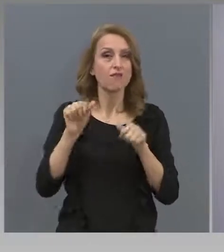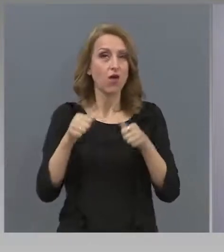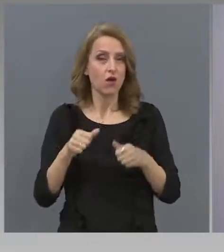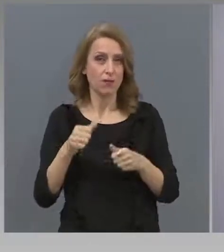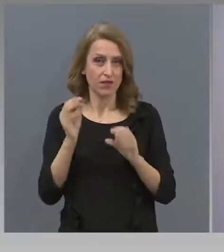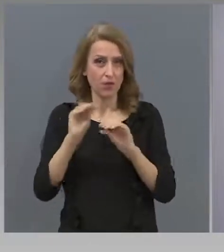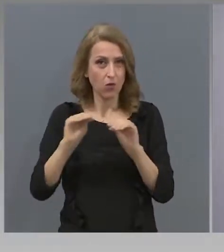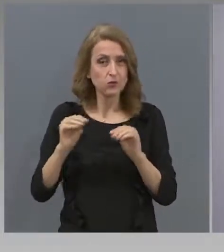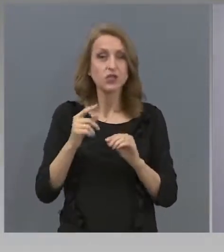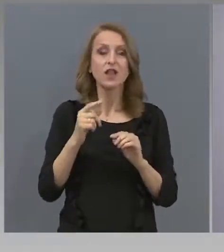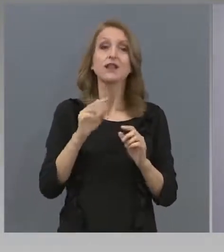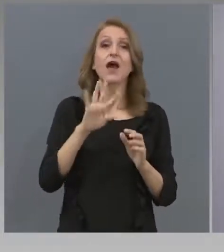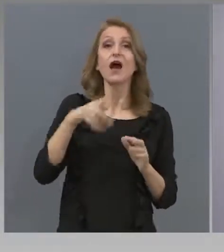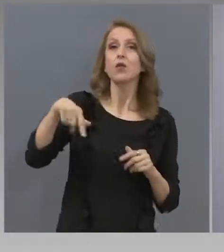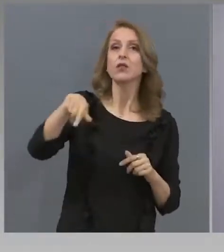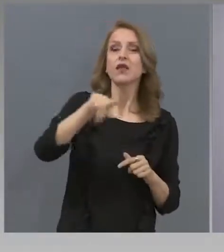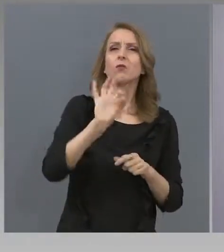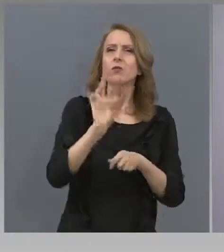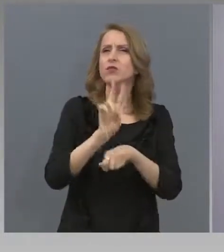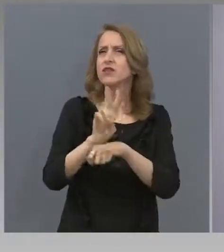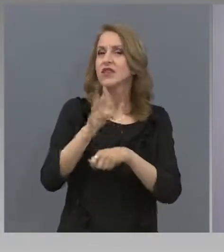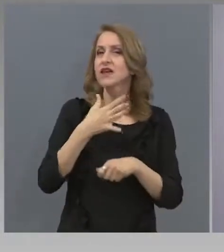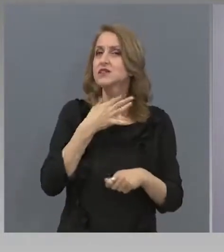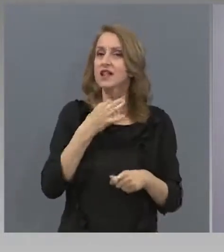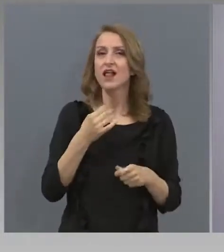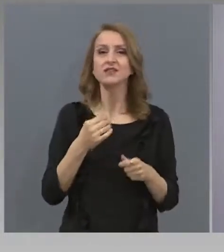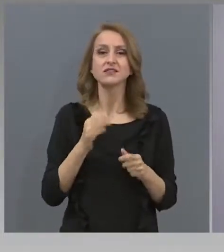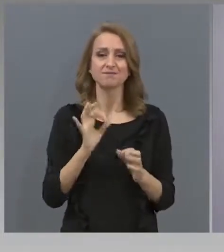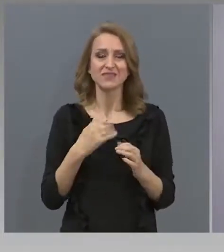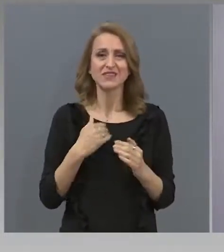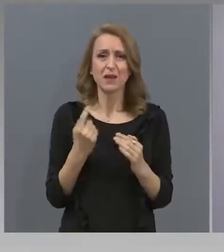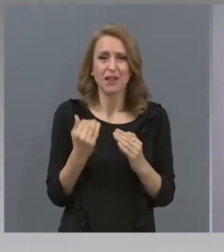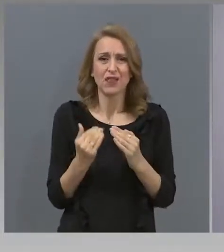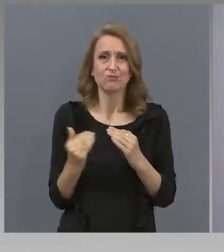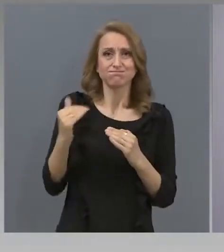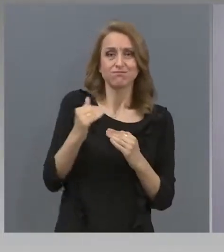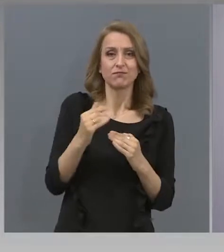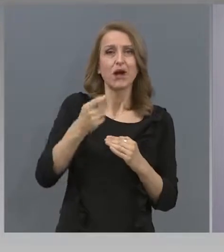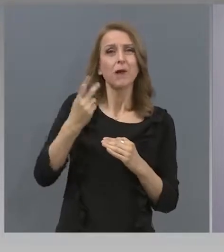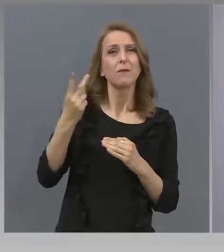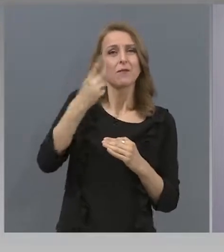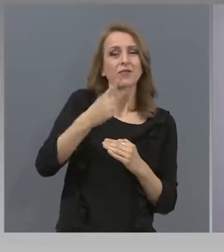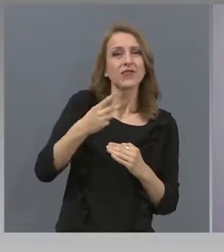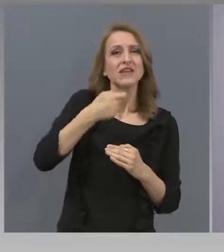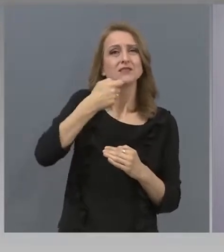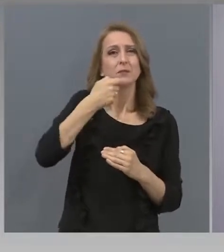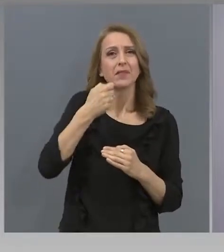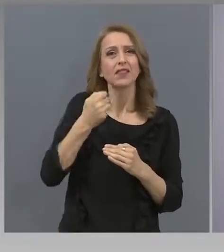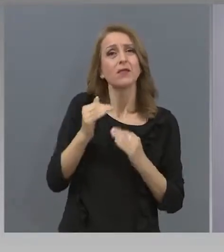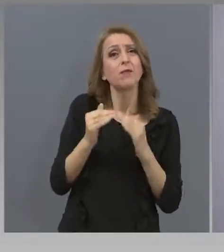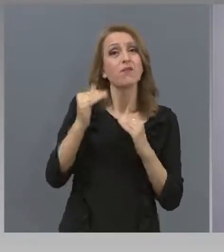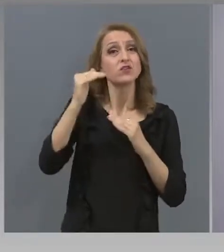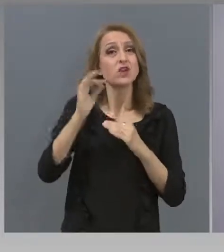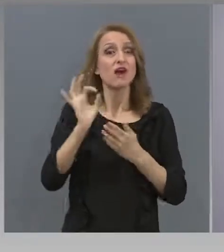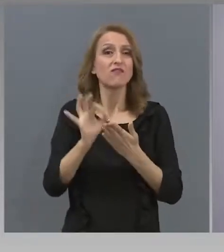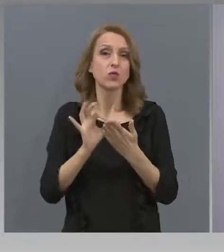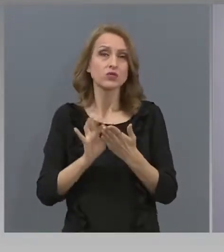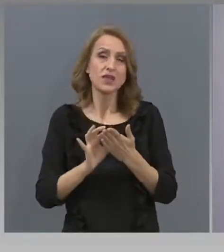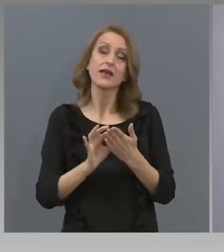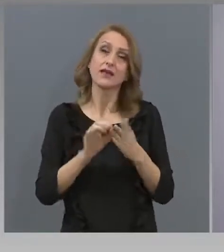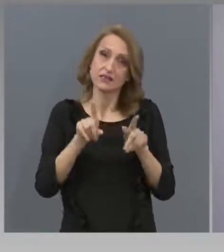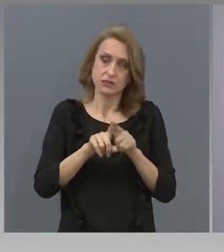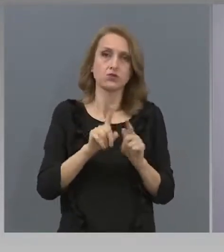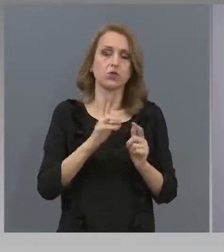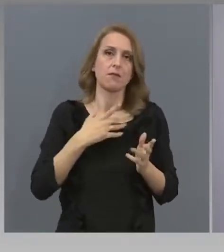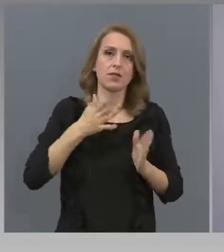оценките в 12-ти клас. Всяка година има такава възможност за 12-ти класниците. Не е коректно да ги лишаваме тях